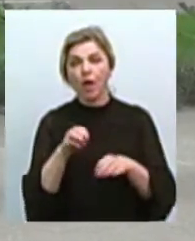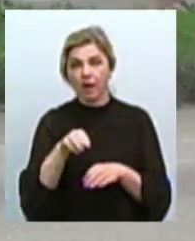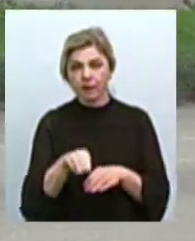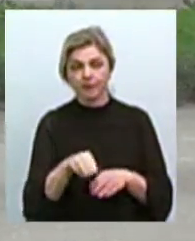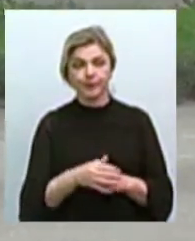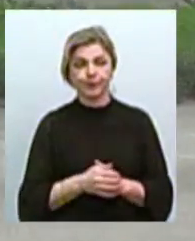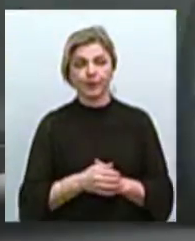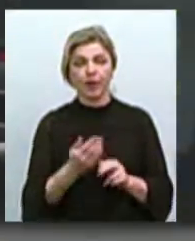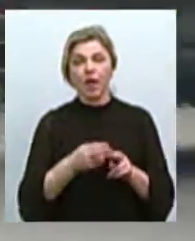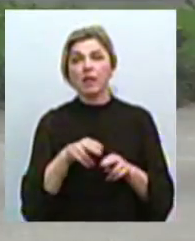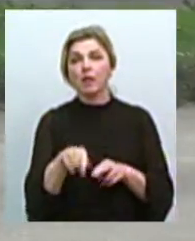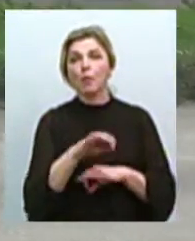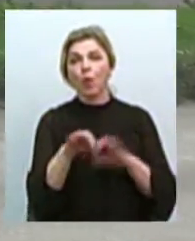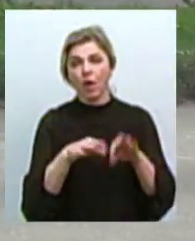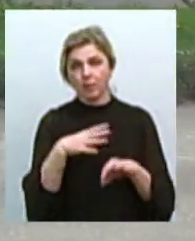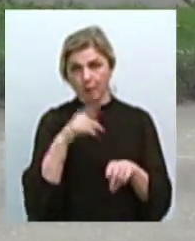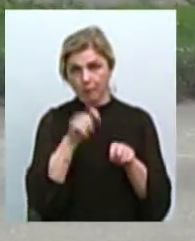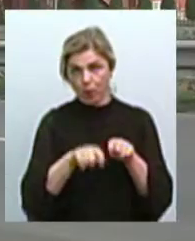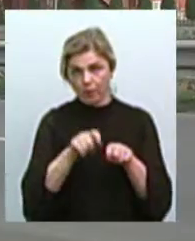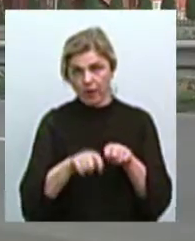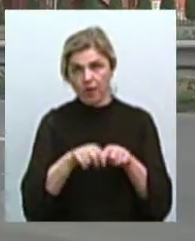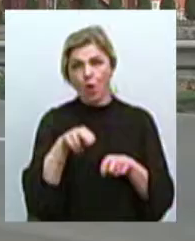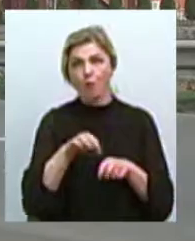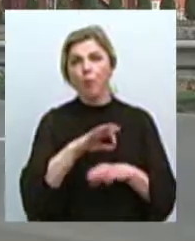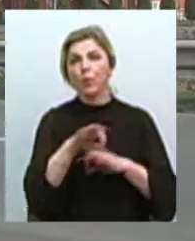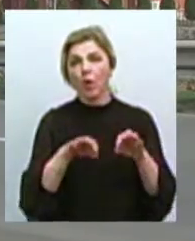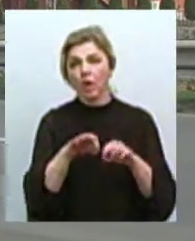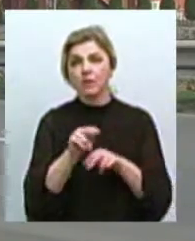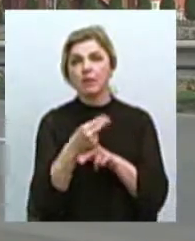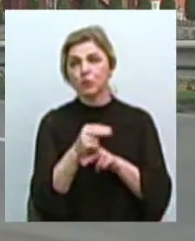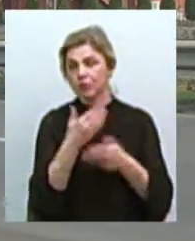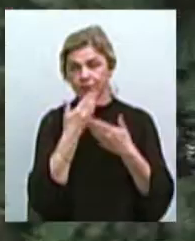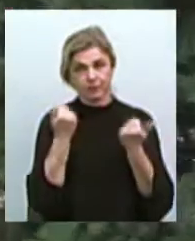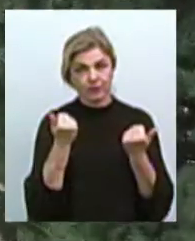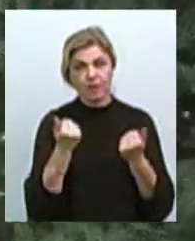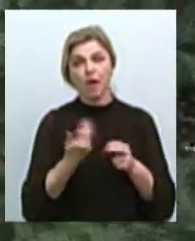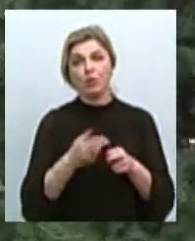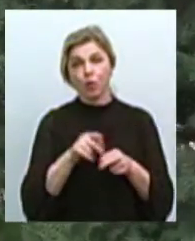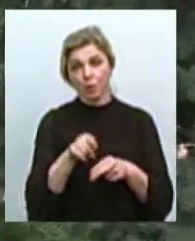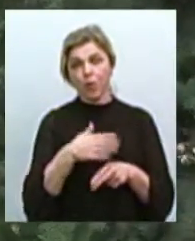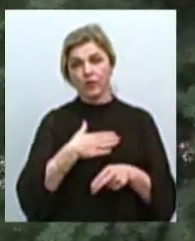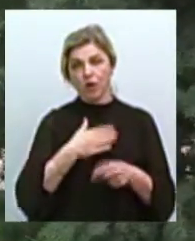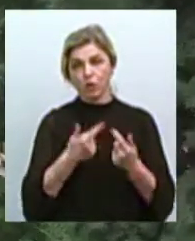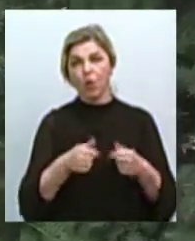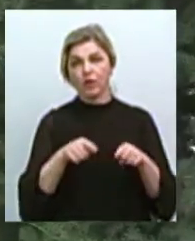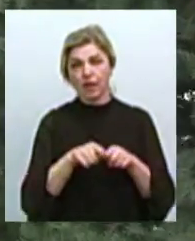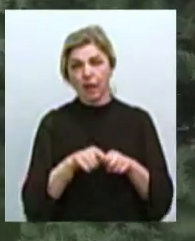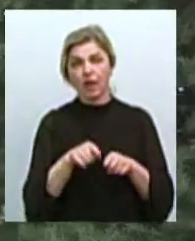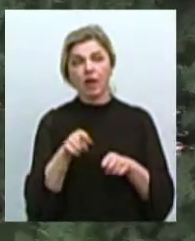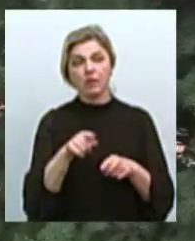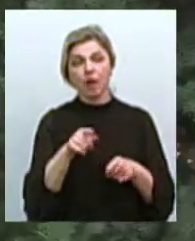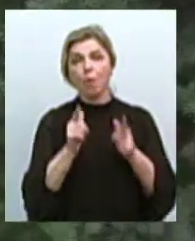Він був перевірений. По проєкту зауважень не було. Тому наш відділ безпеки дорожнього руху його погодив.